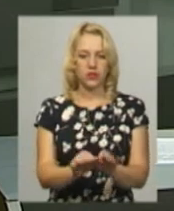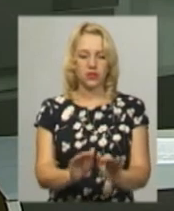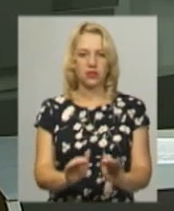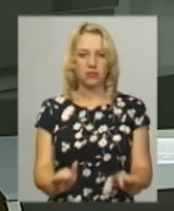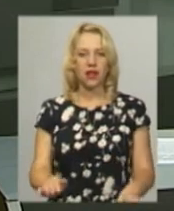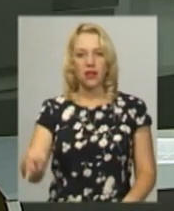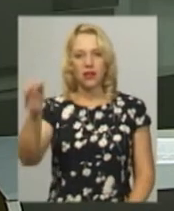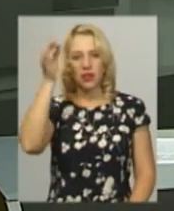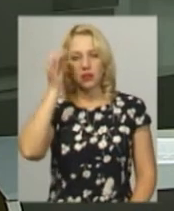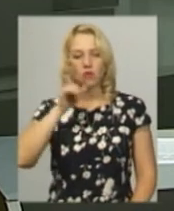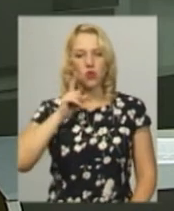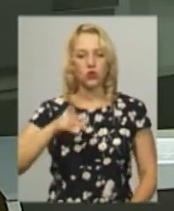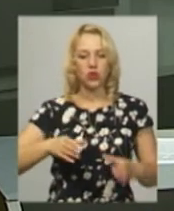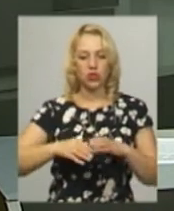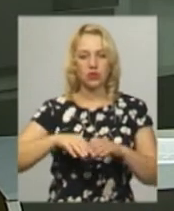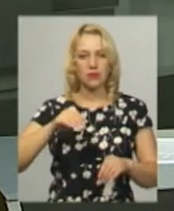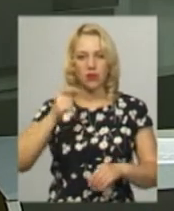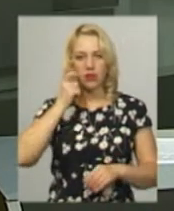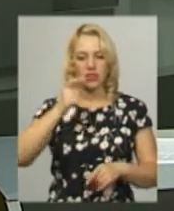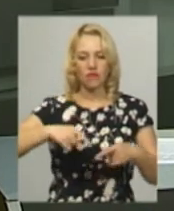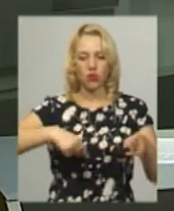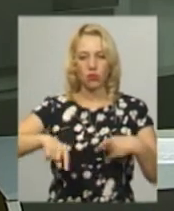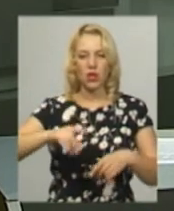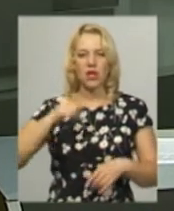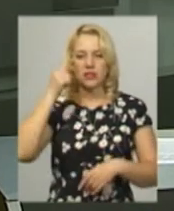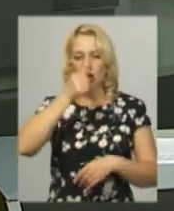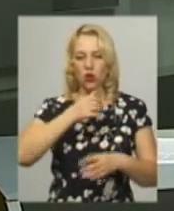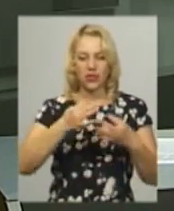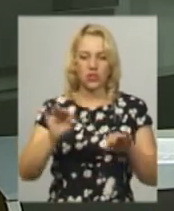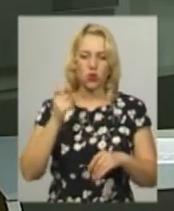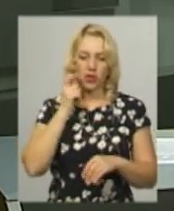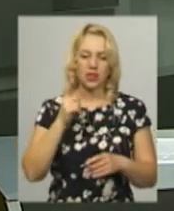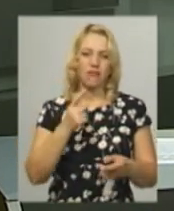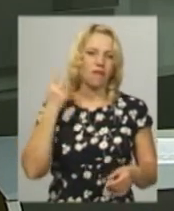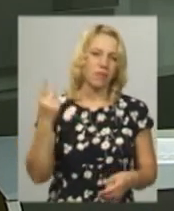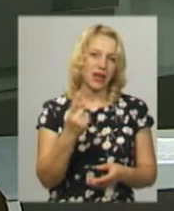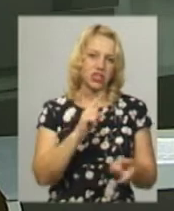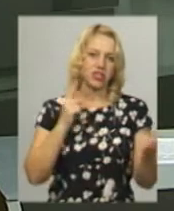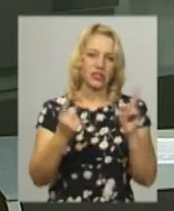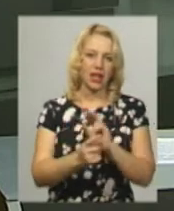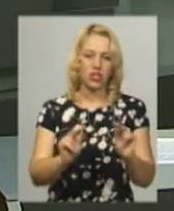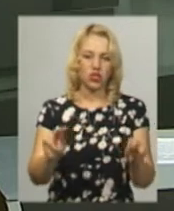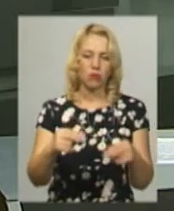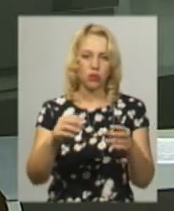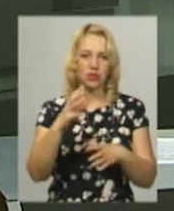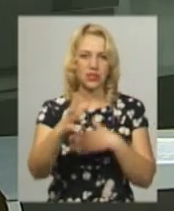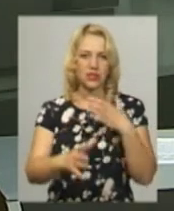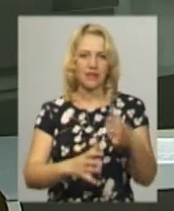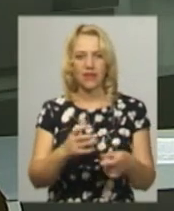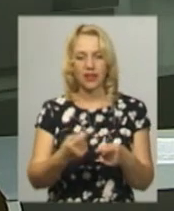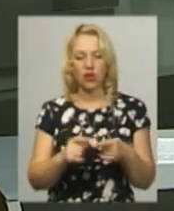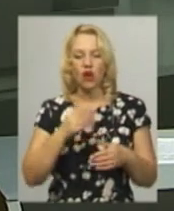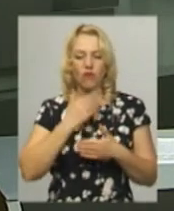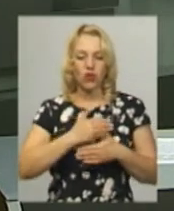Нагадаю, молодіжна збірна з футболу за роки незалежності України вперше стала чемпіонкою світу. Востаннє українські футболісти